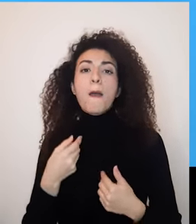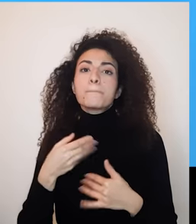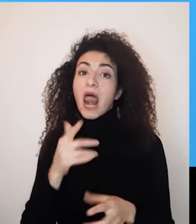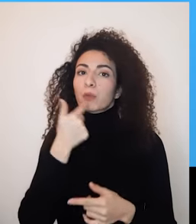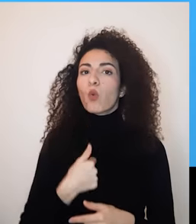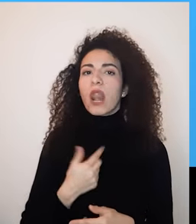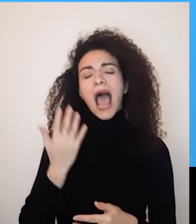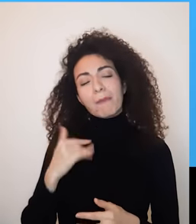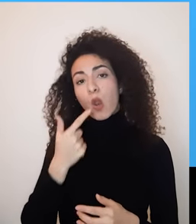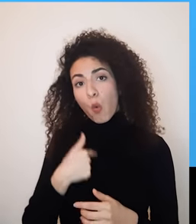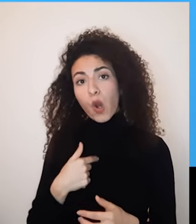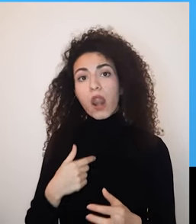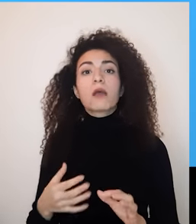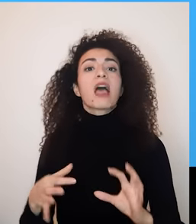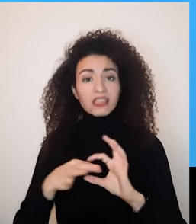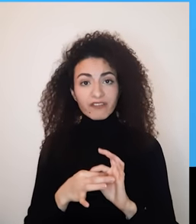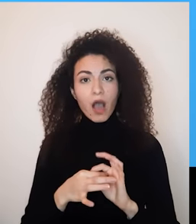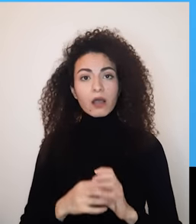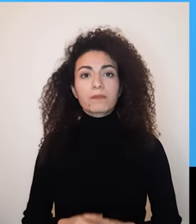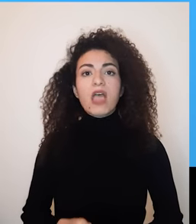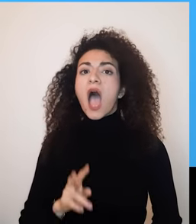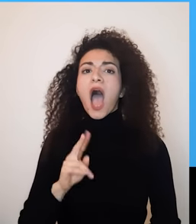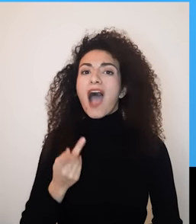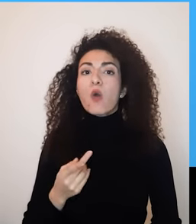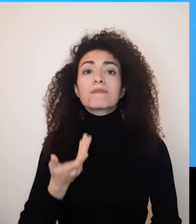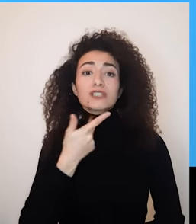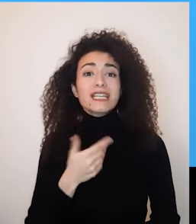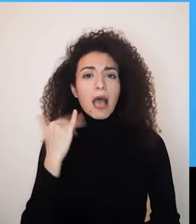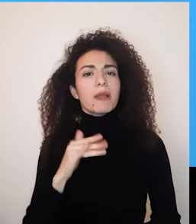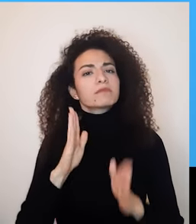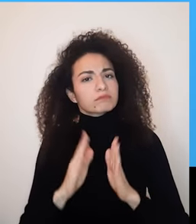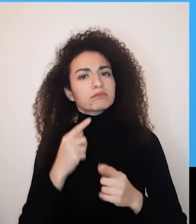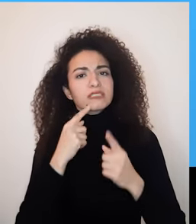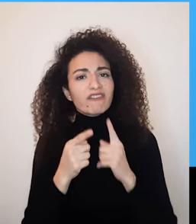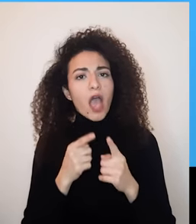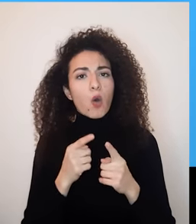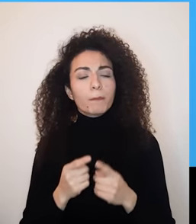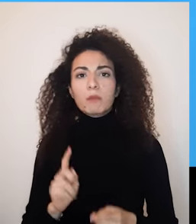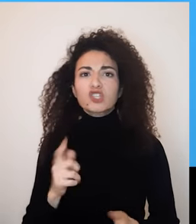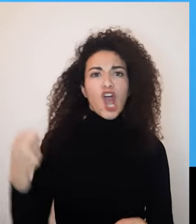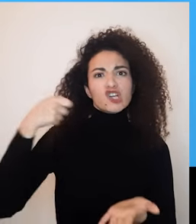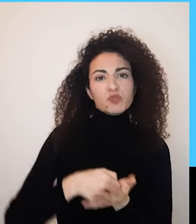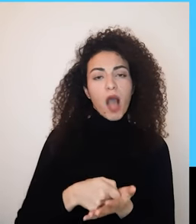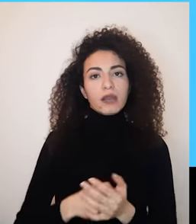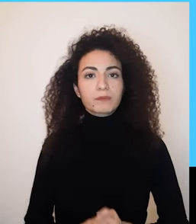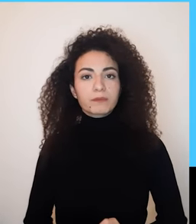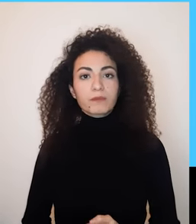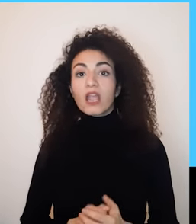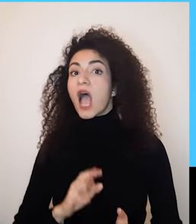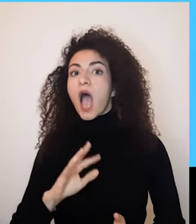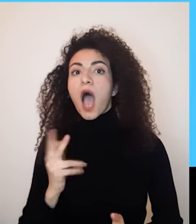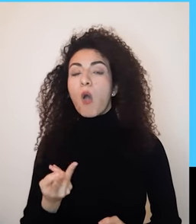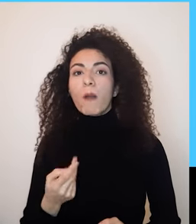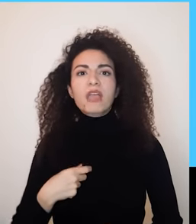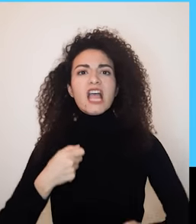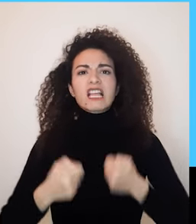مسبقاً على ذلك أو إجبار الشريك على ممارسة الجنس حسب مزاج الآخر دول الإصغاء لرغباته أو التساهل